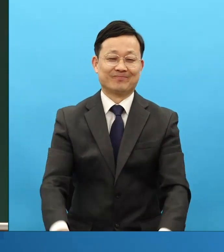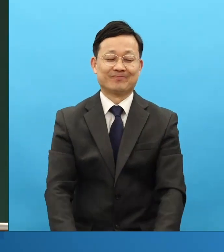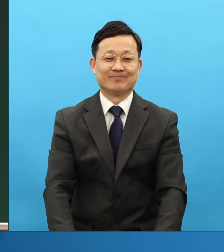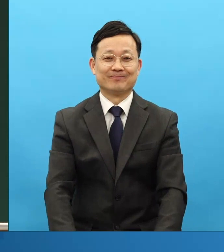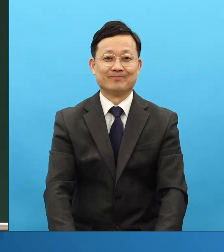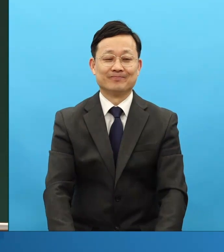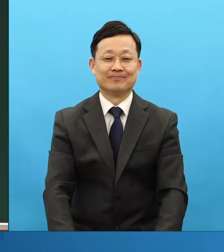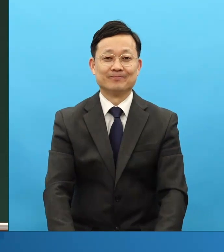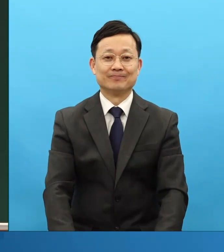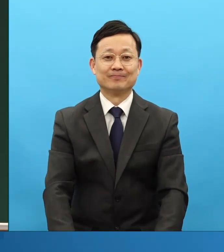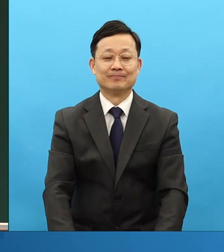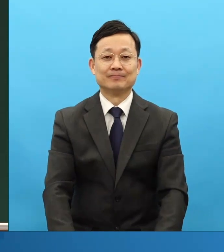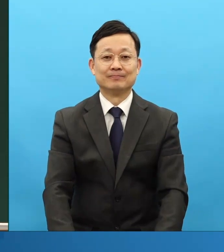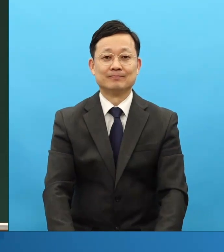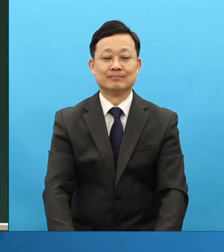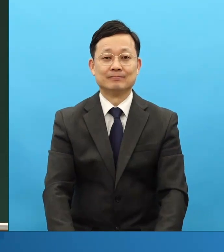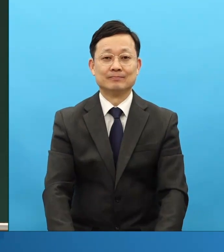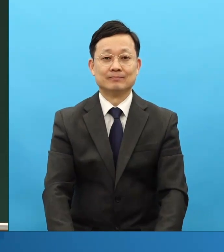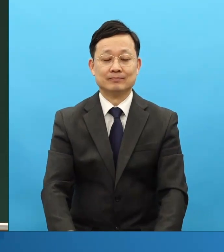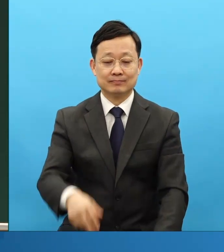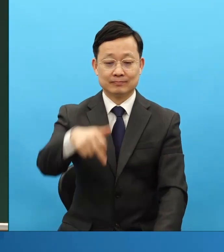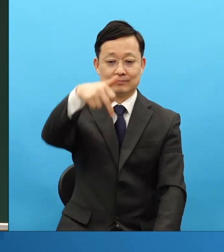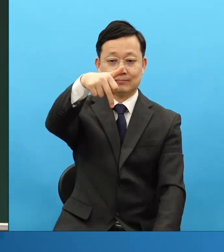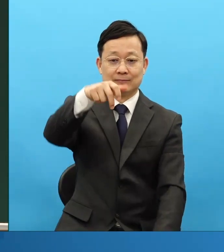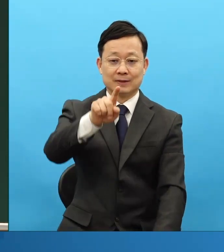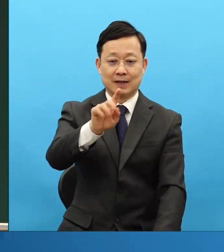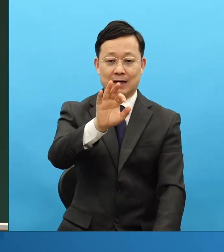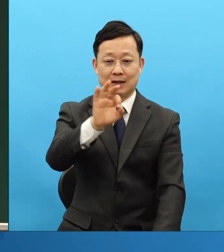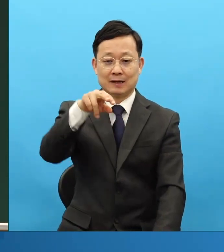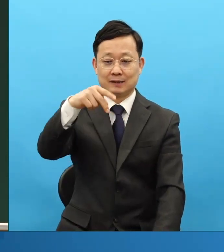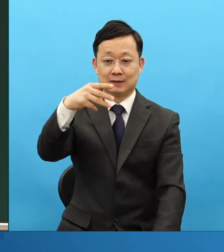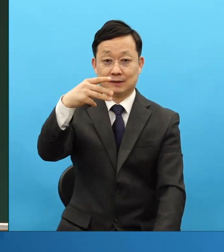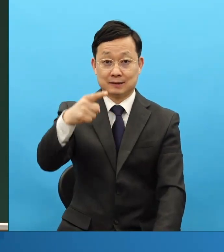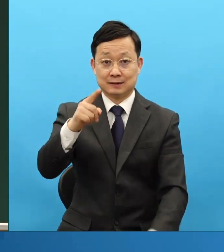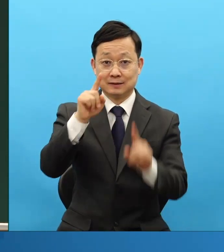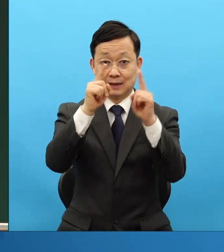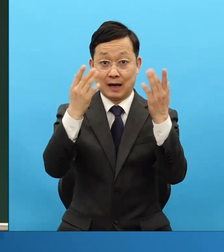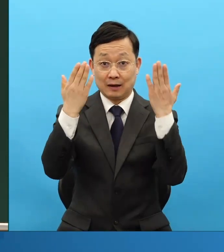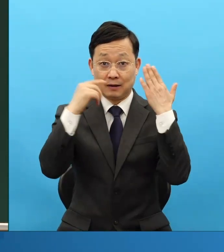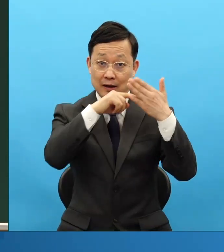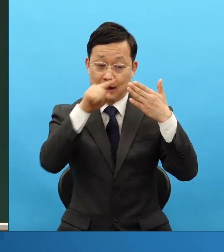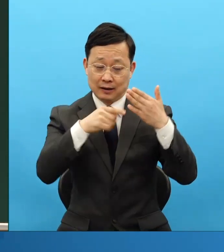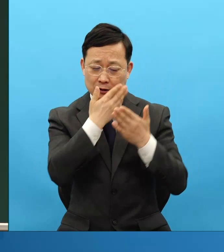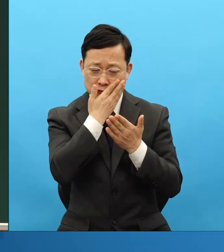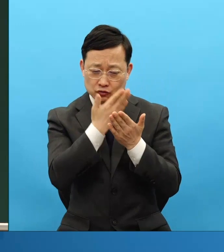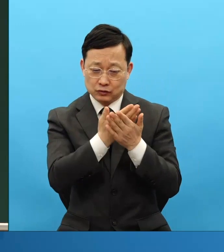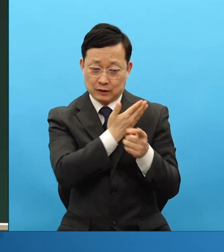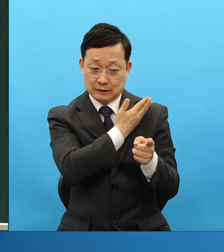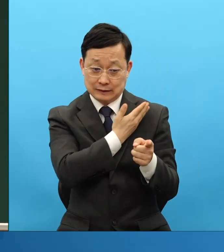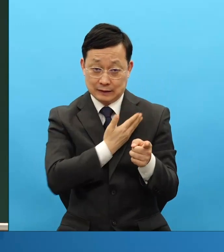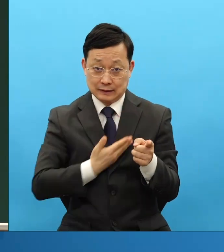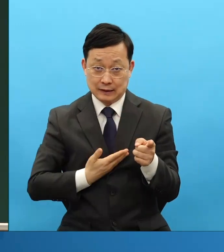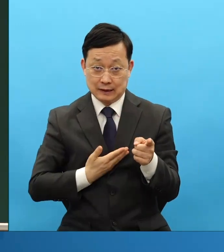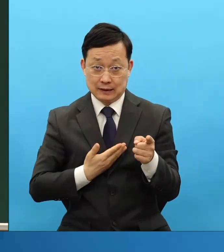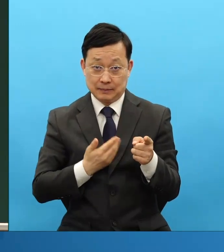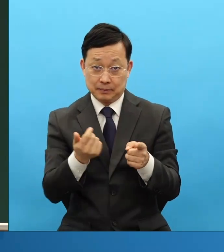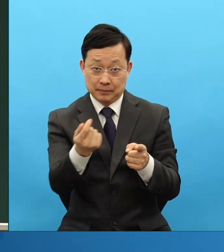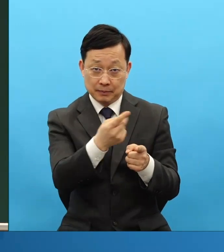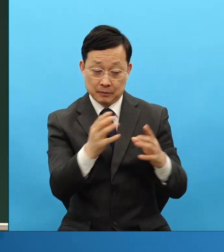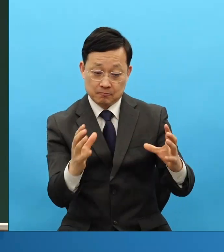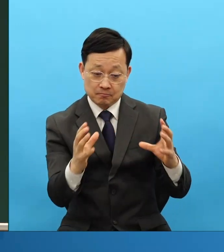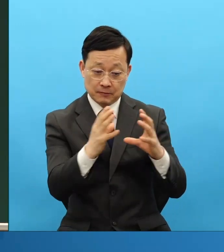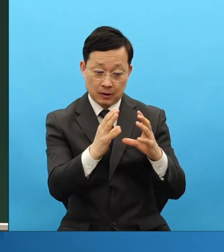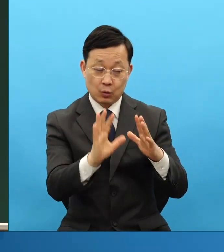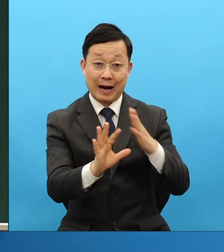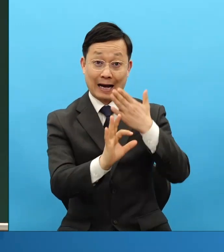또 우리 카이스트에 있는 우리 중요한 제자들 아침에 모임을